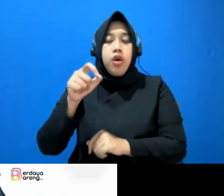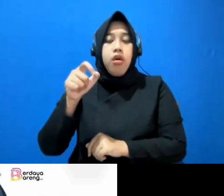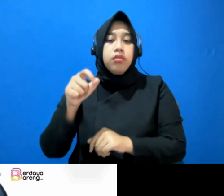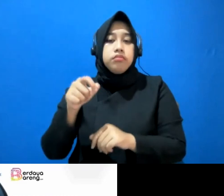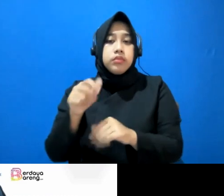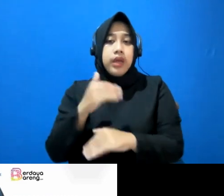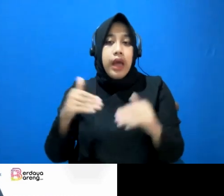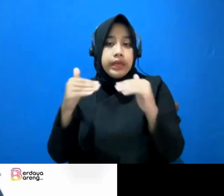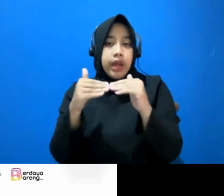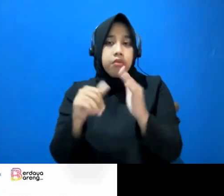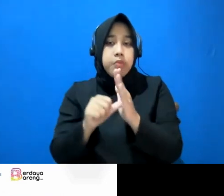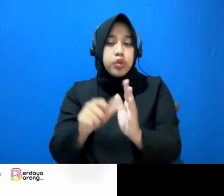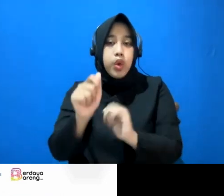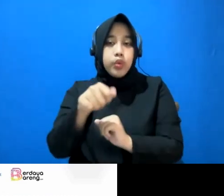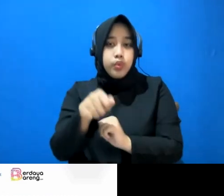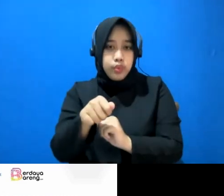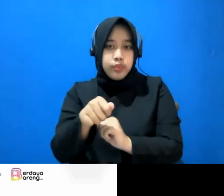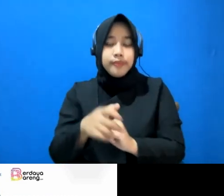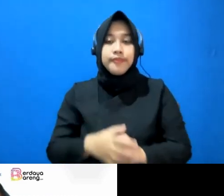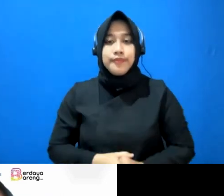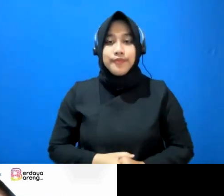bantuan